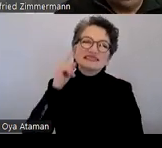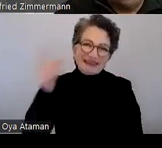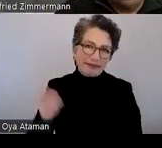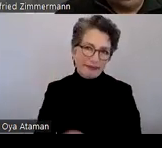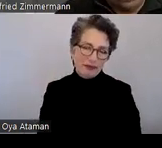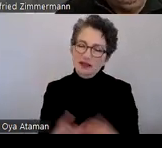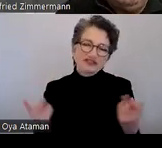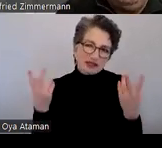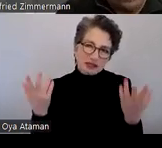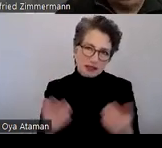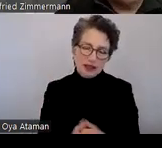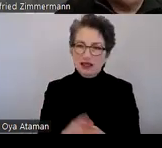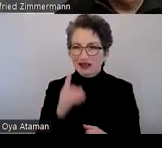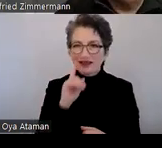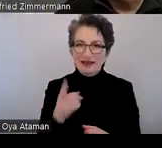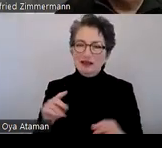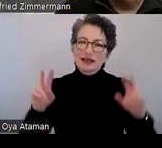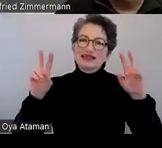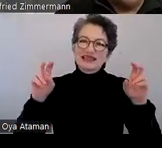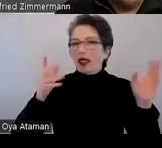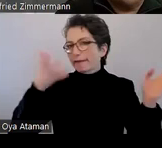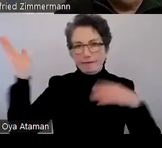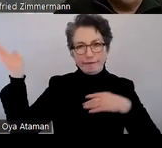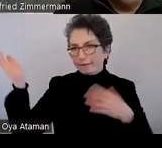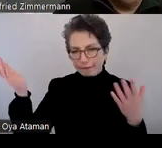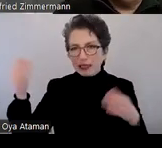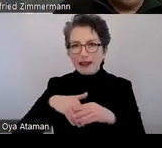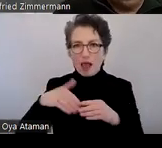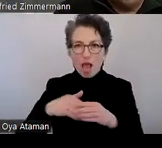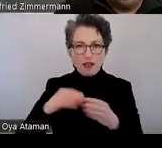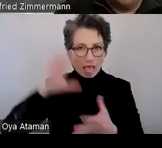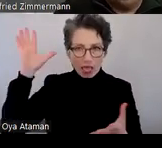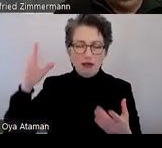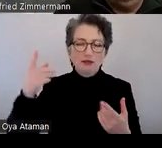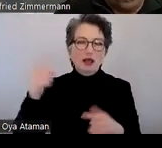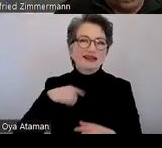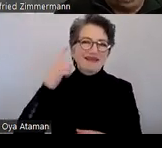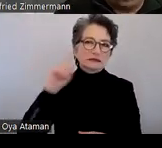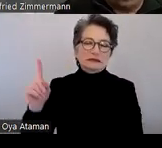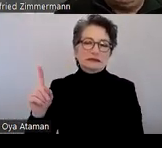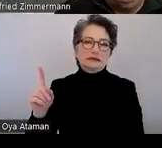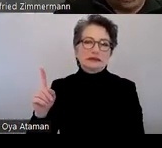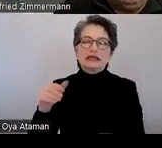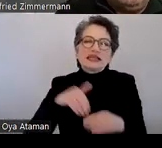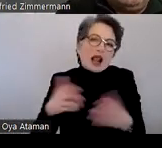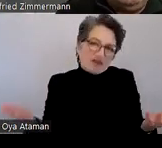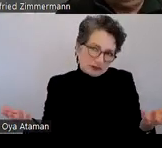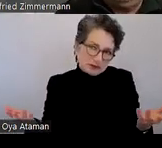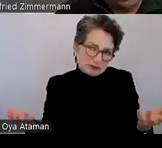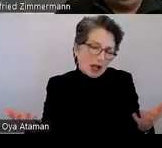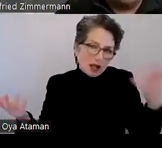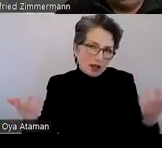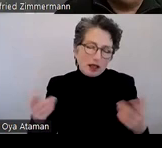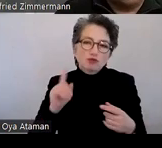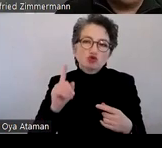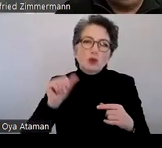weil wenn ich keinen sinnvollen Dokumententitel habe, dann weiß ich nicht auf den ersten Blick, worum es geht. Dann muss ich vielleicht